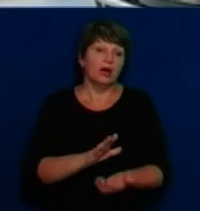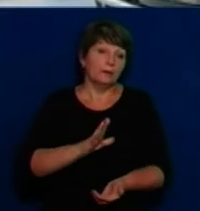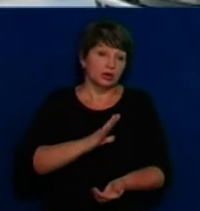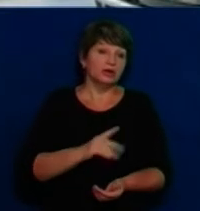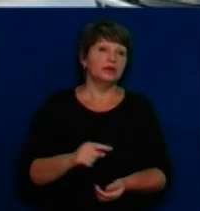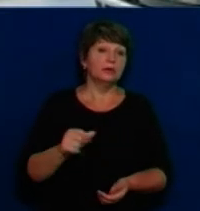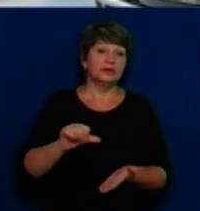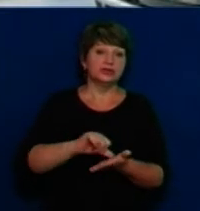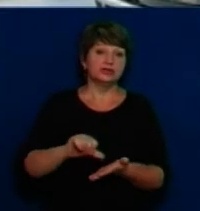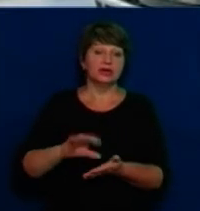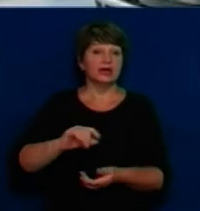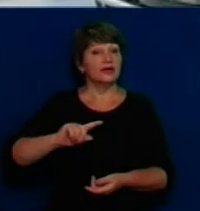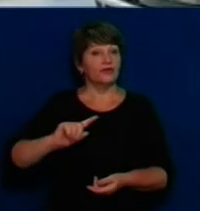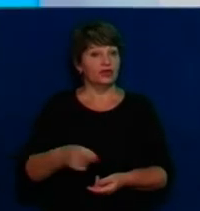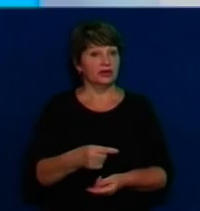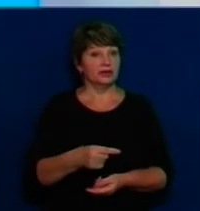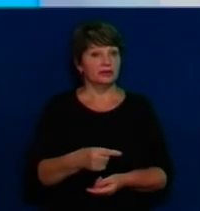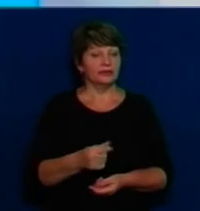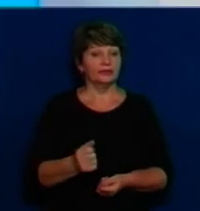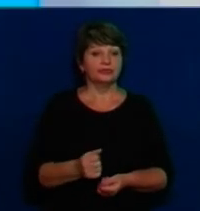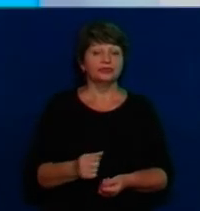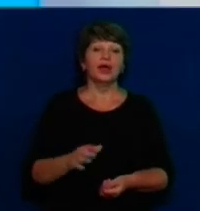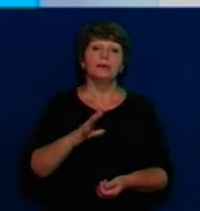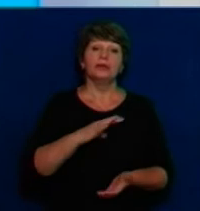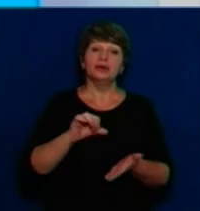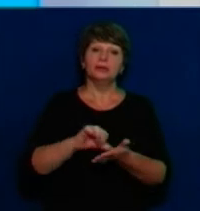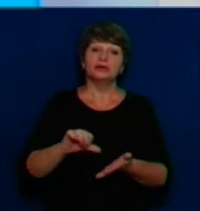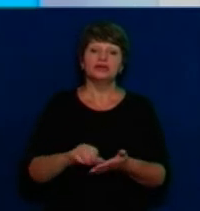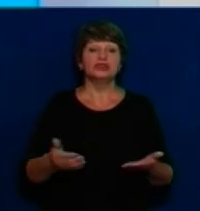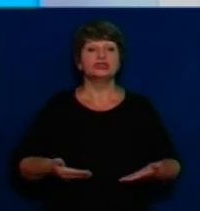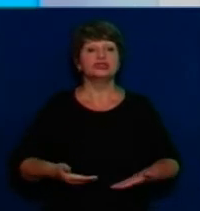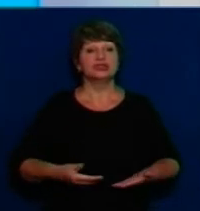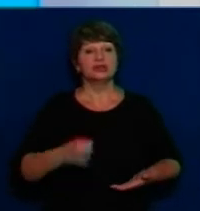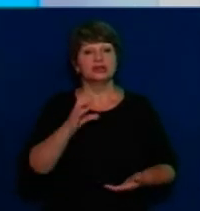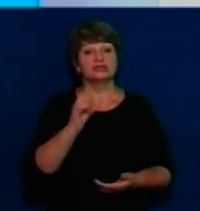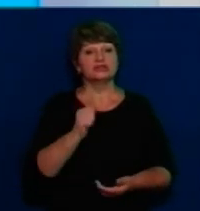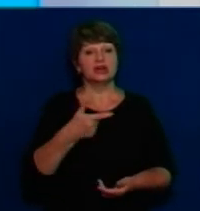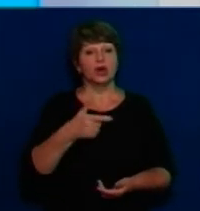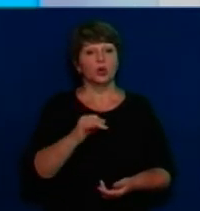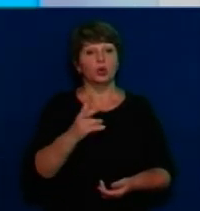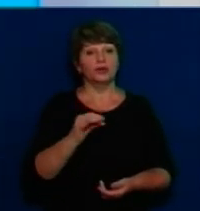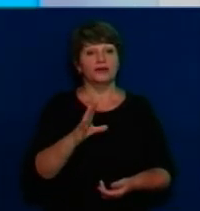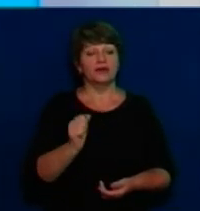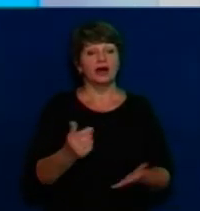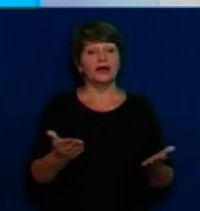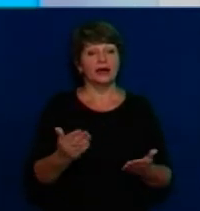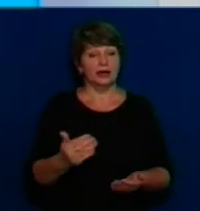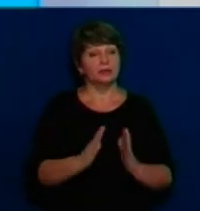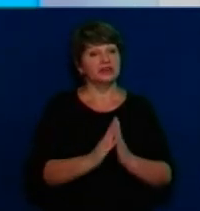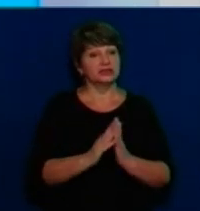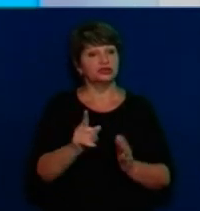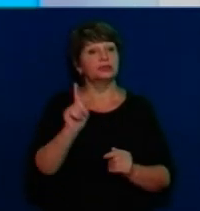і вимагали. Цей фактор зіграв. Були присутні жителі Сагунівки, які вимагали, щоб їх включили. І